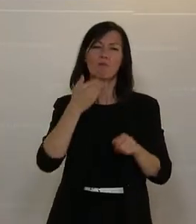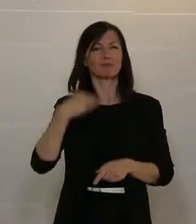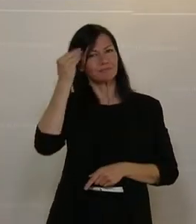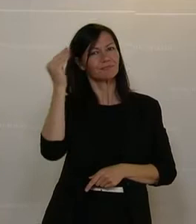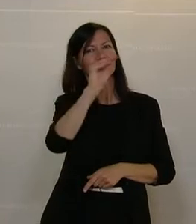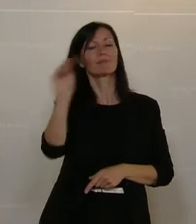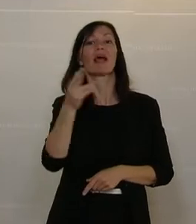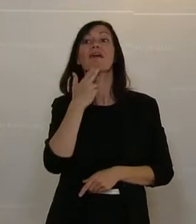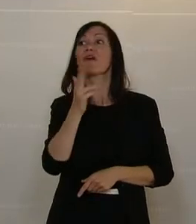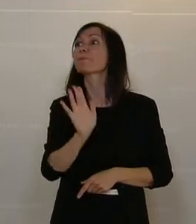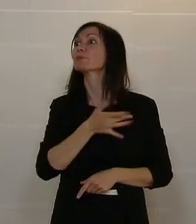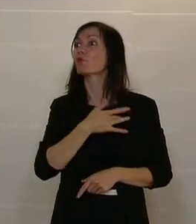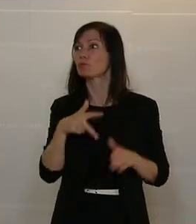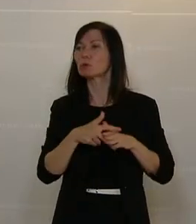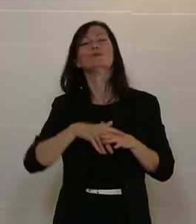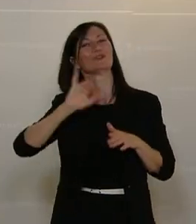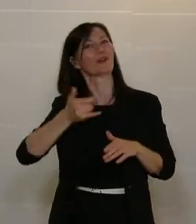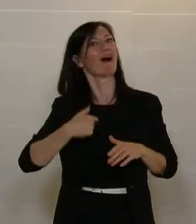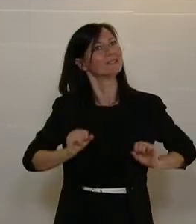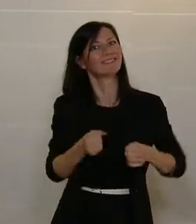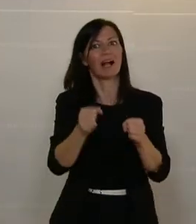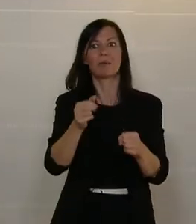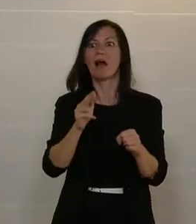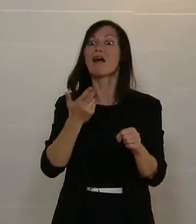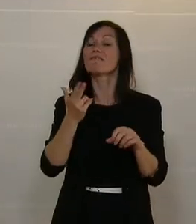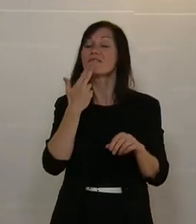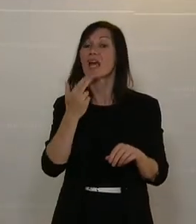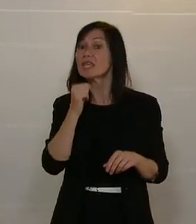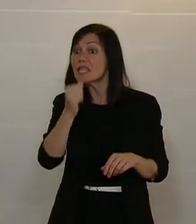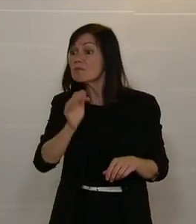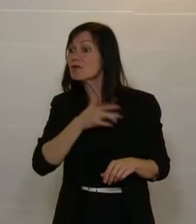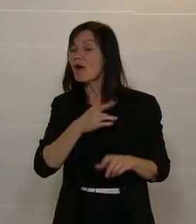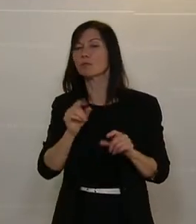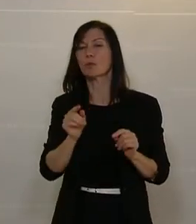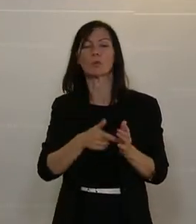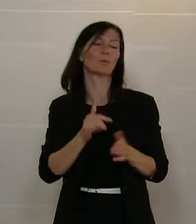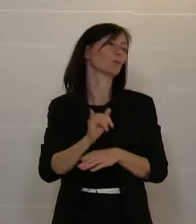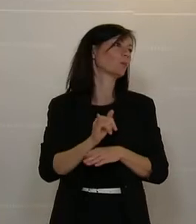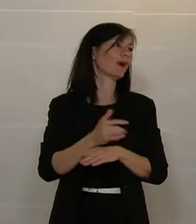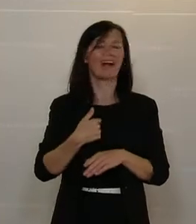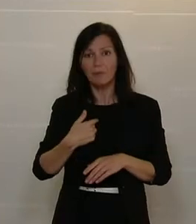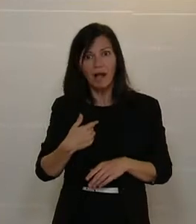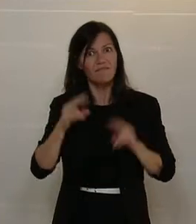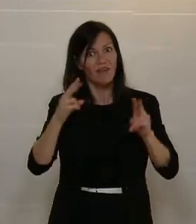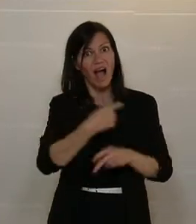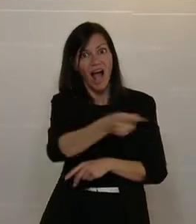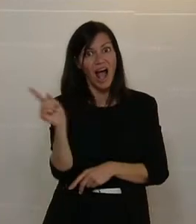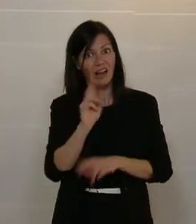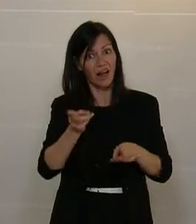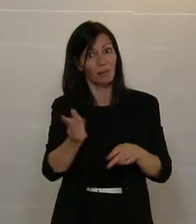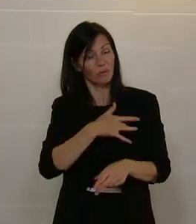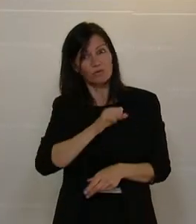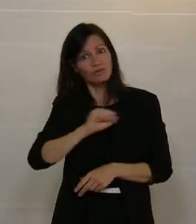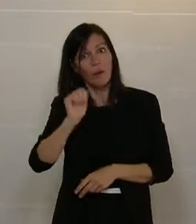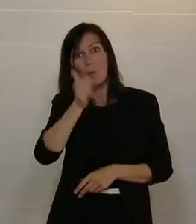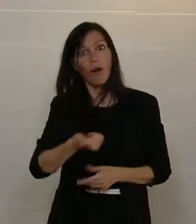Dabei kann es schlichtweg jeden treffen, in welchem Ausmaß auch immer. Oftmals ist es ein Unfall oder eine Erkrankung, die zu einer Behinderung führt.